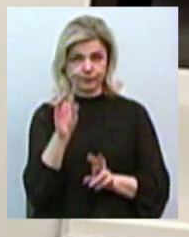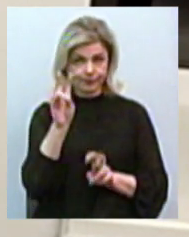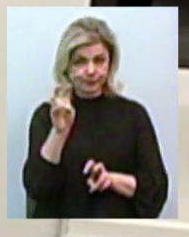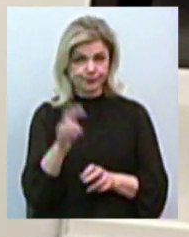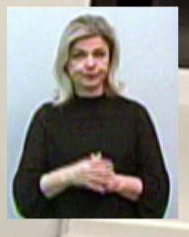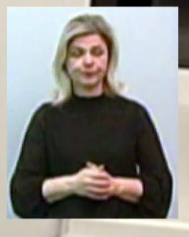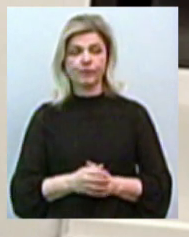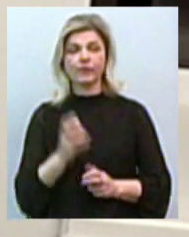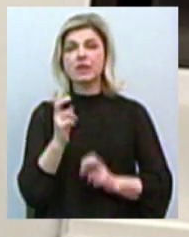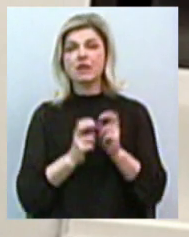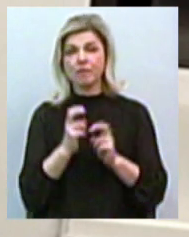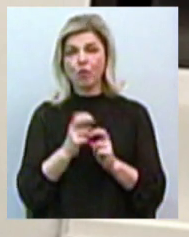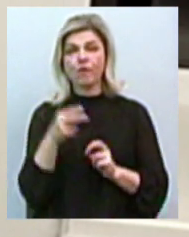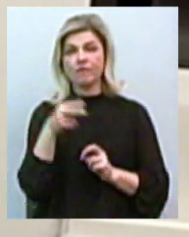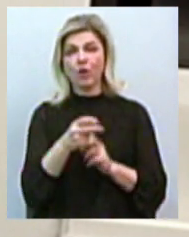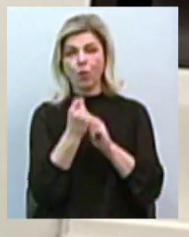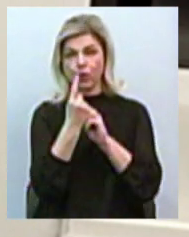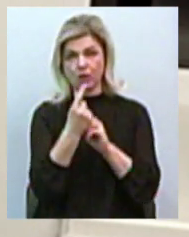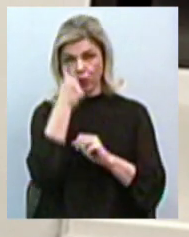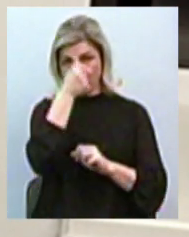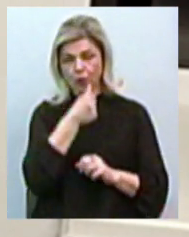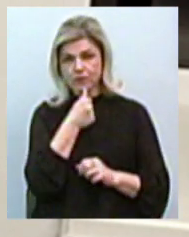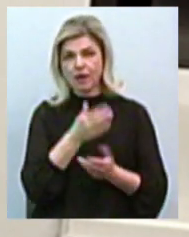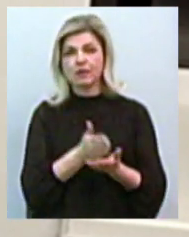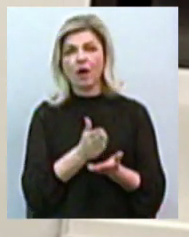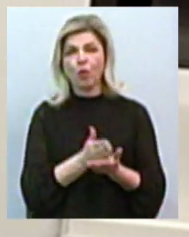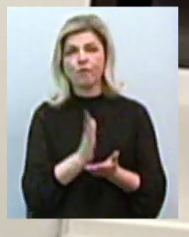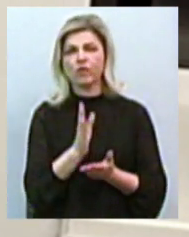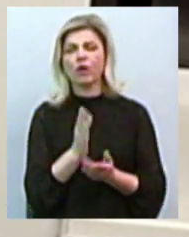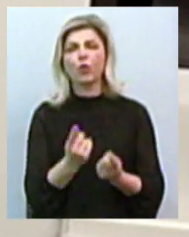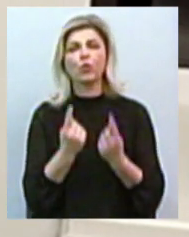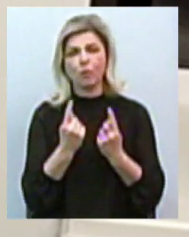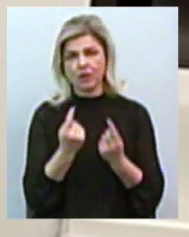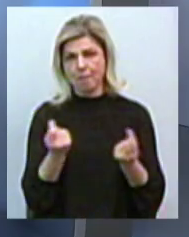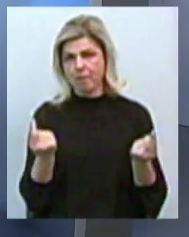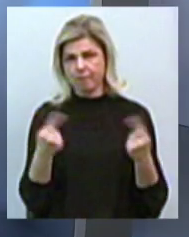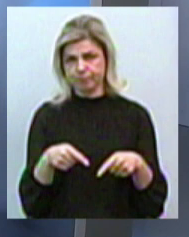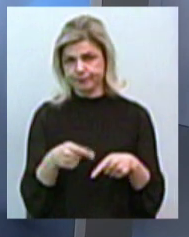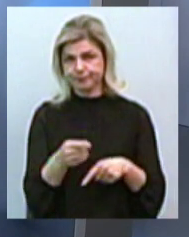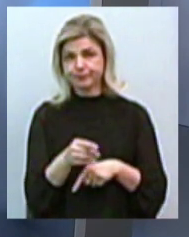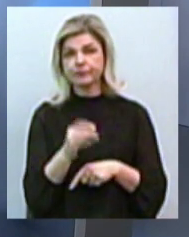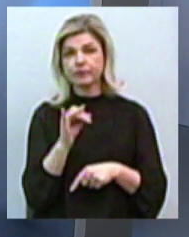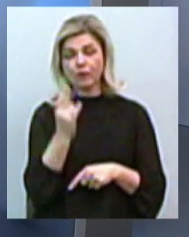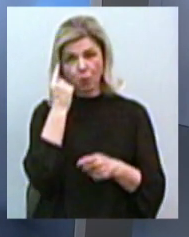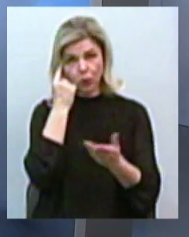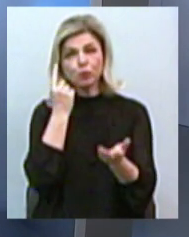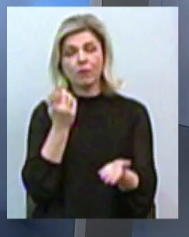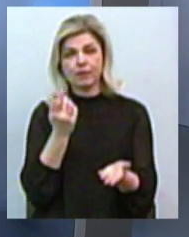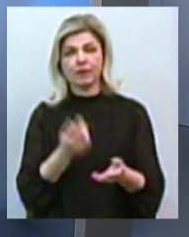Завод в 2011 році знаходився у глибокому банкротстві. І от тільки подумайте,